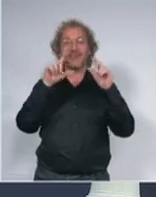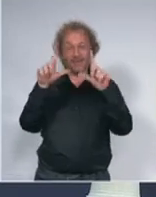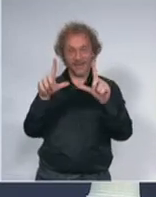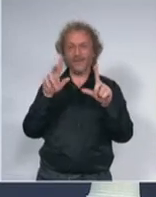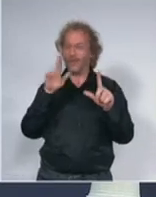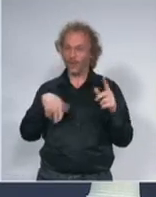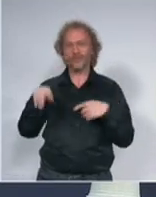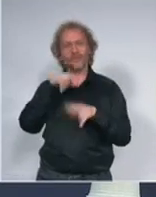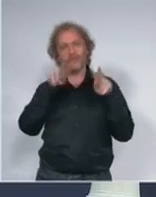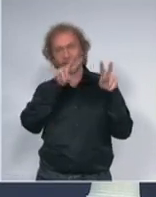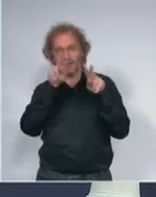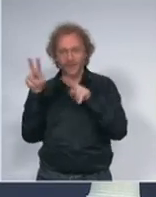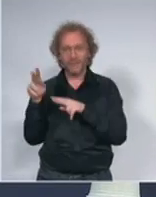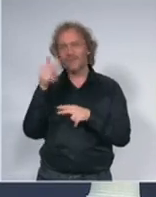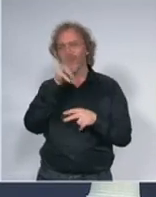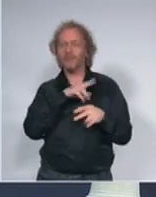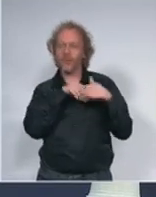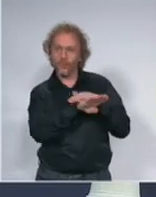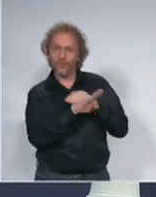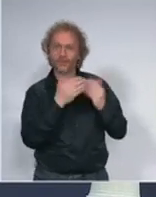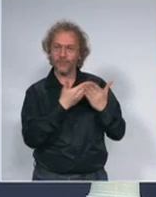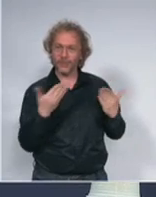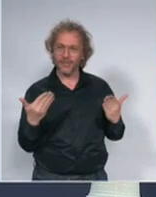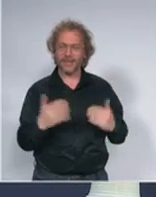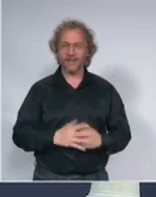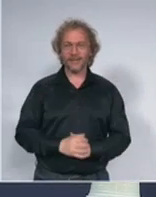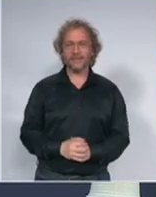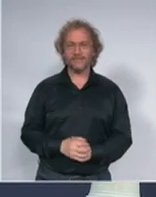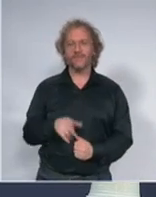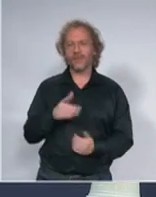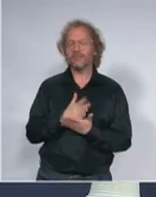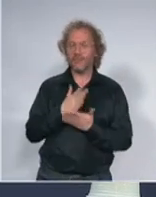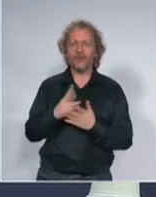može da olakša život ljudima kući za sve ostale stvari